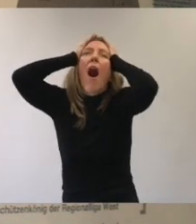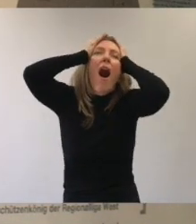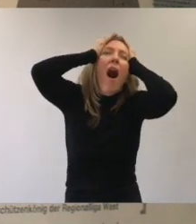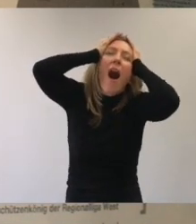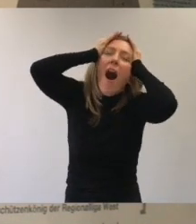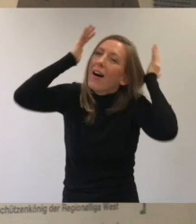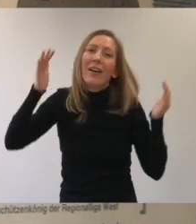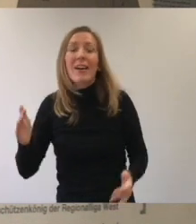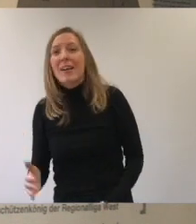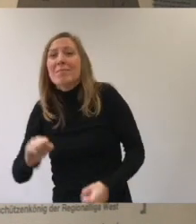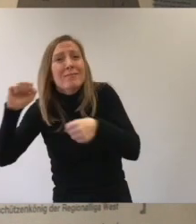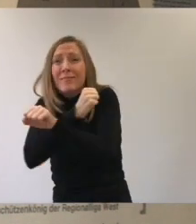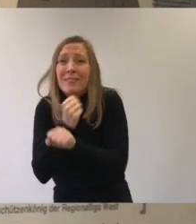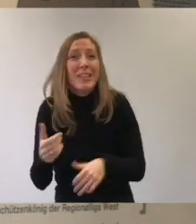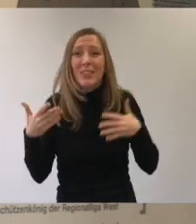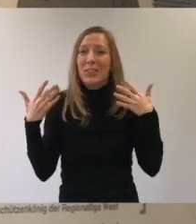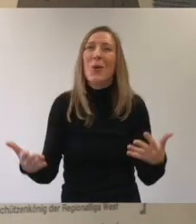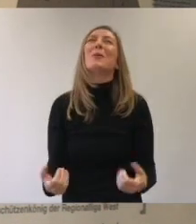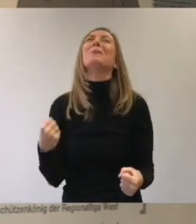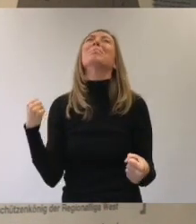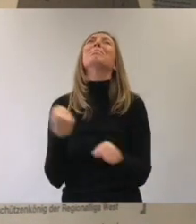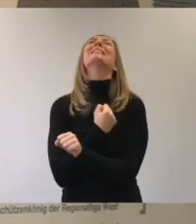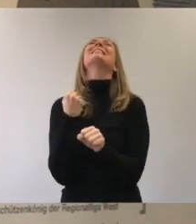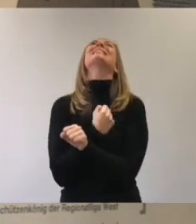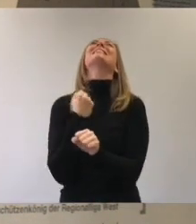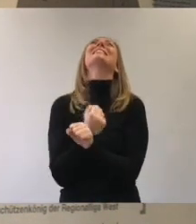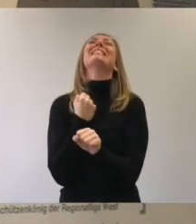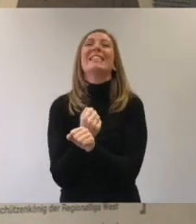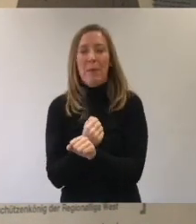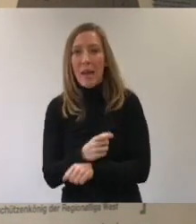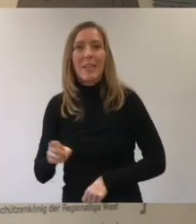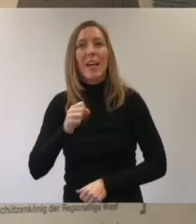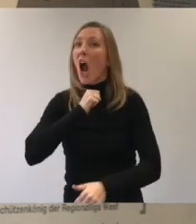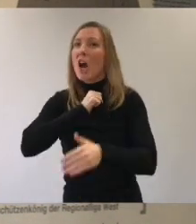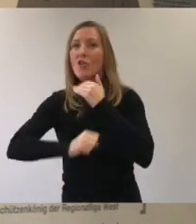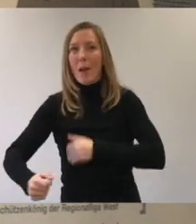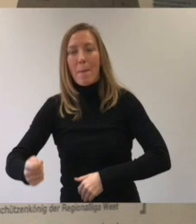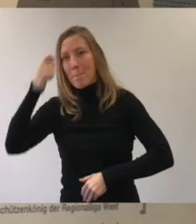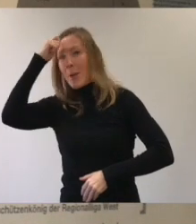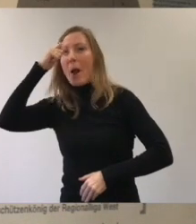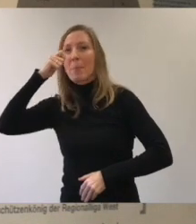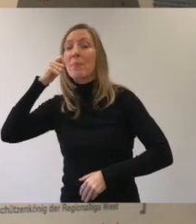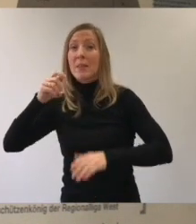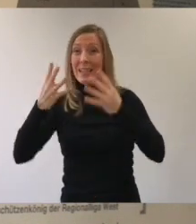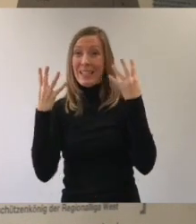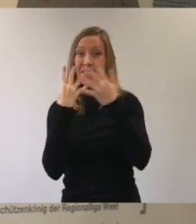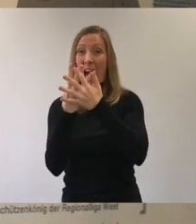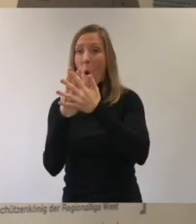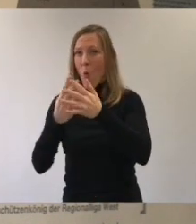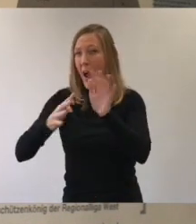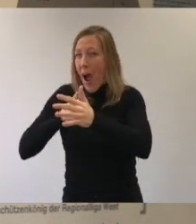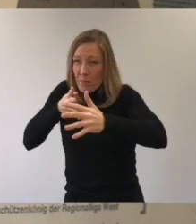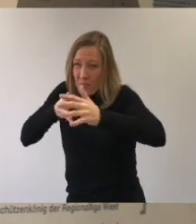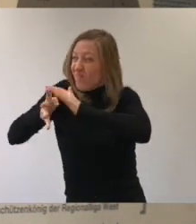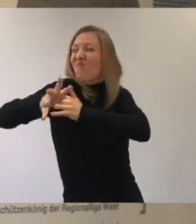ihre Hände über den Kopf zusammen. Das kann doch nicht sein, denken sie. Dirk reagiert blitzschnell. Er streckt seine